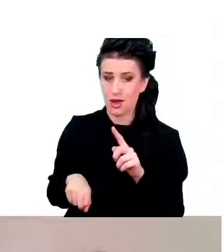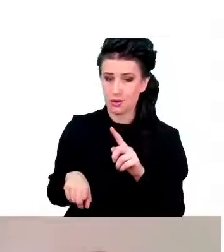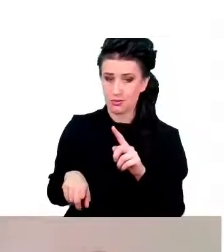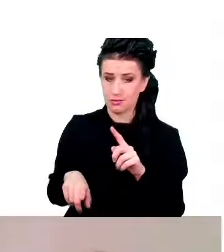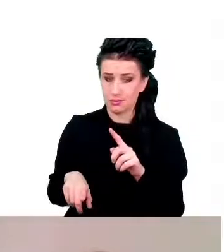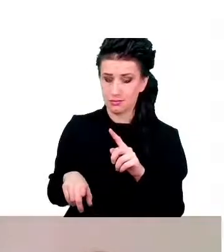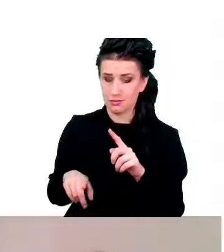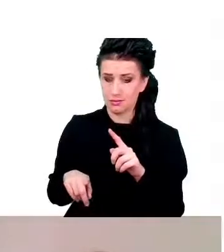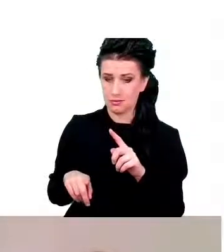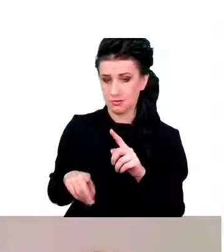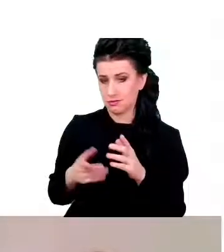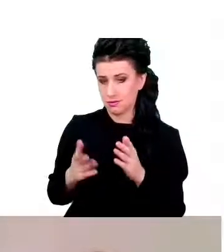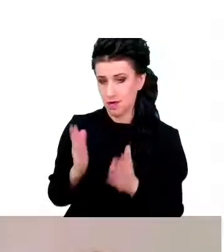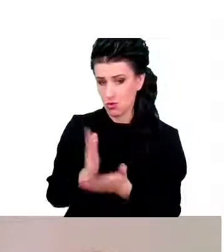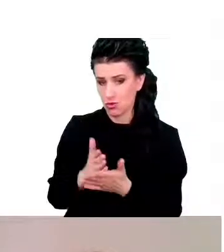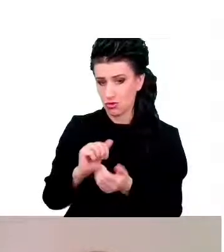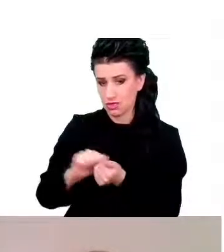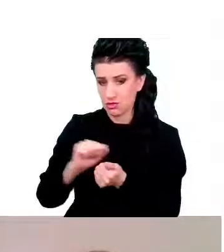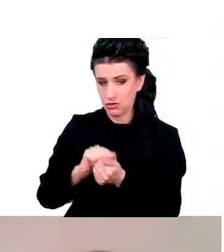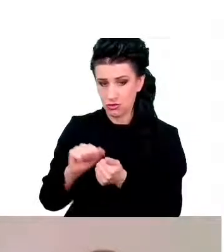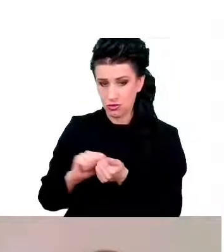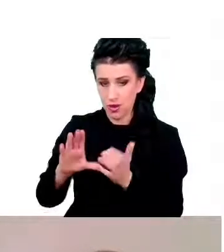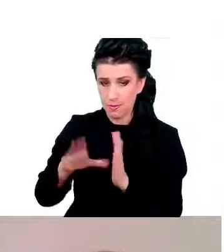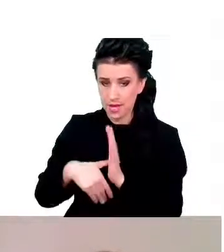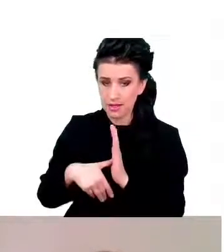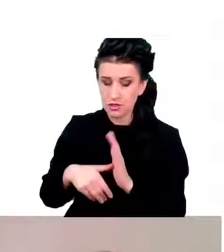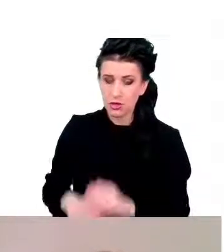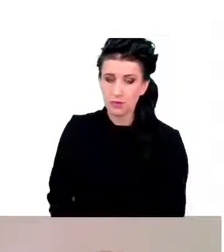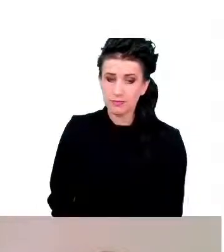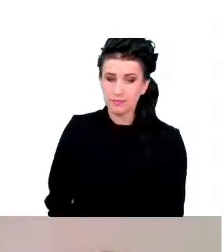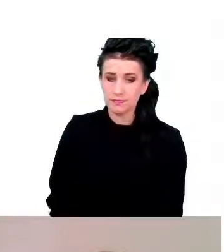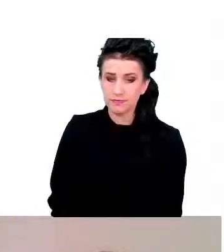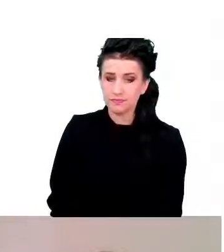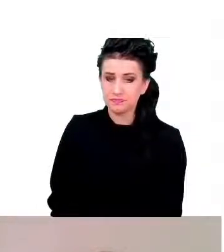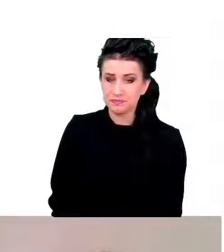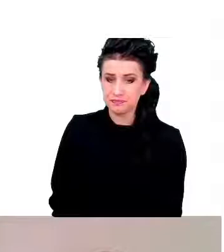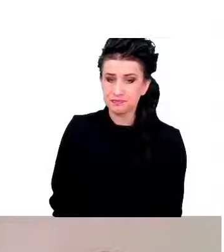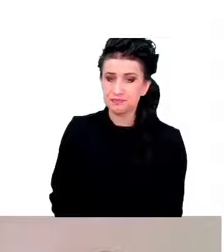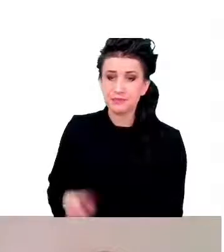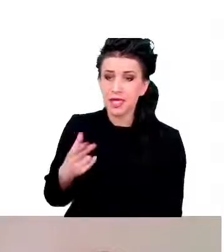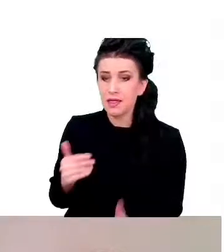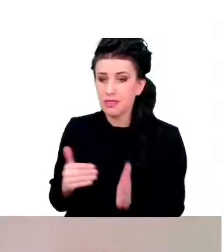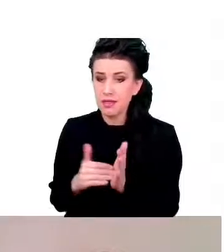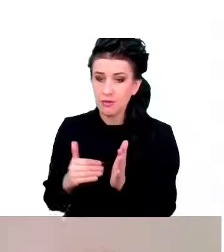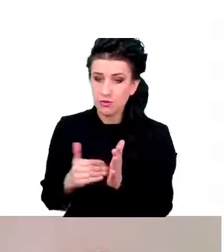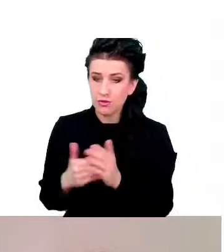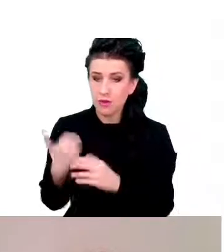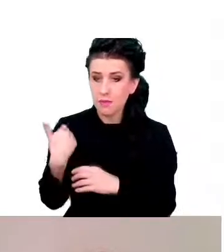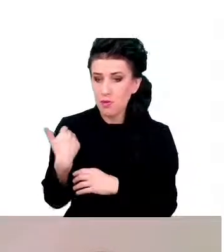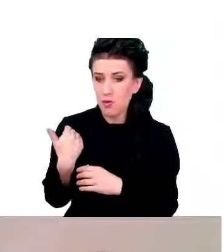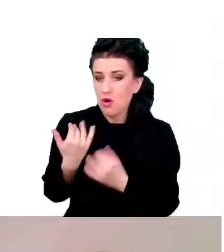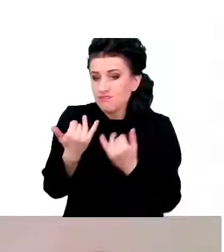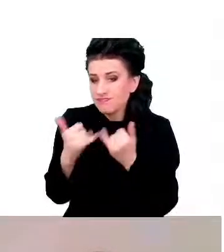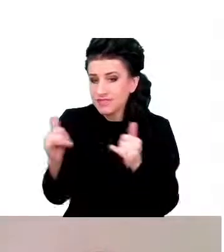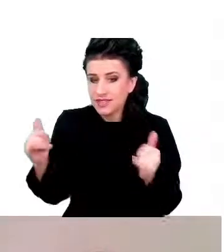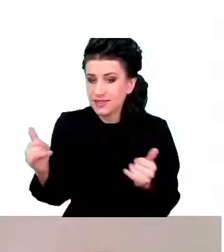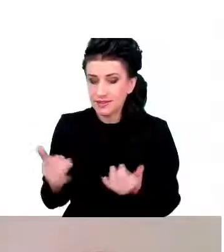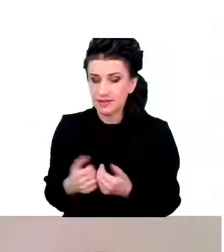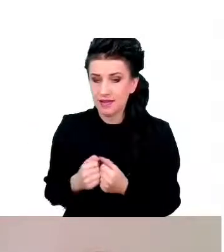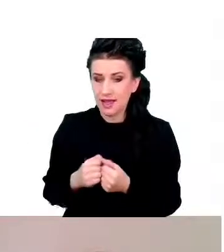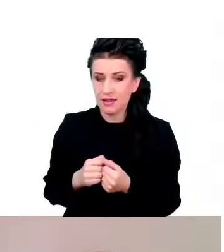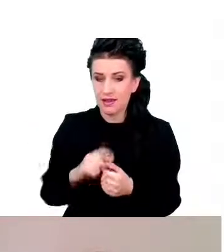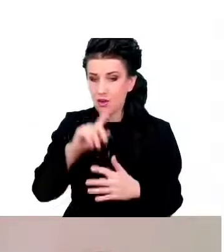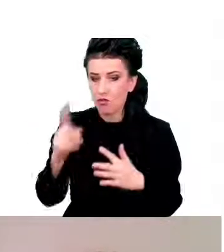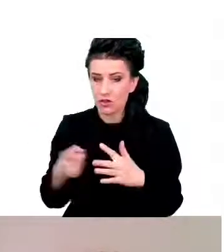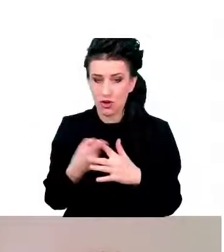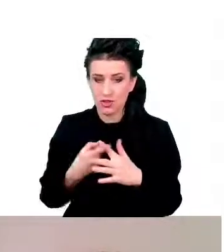to miasto. Nie potrzeba by było żadnej aktywnej ingerencji do